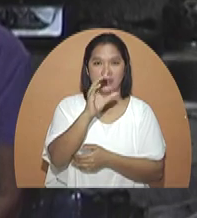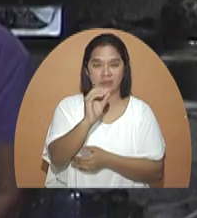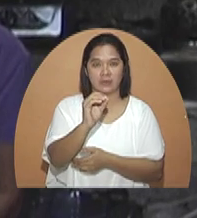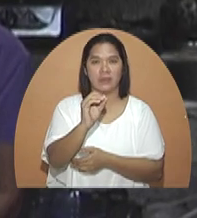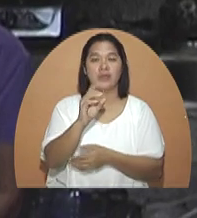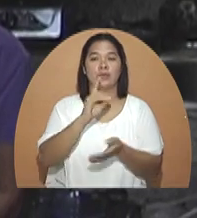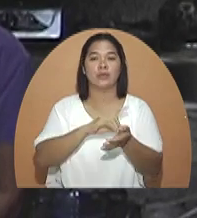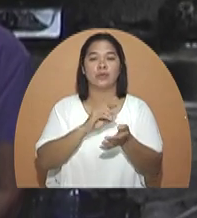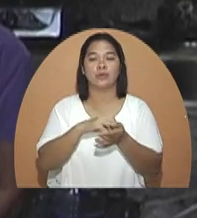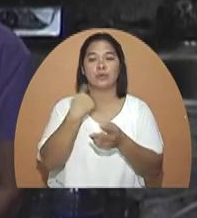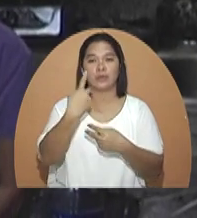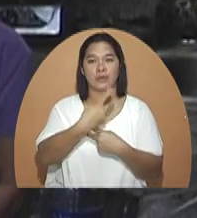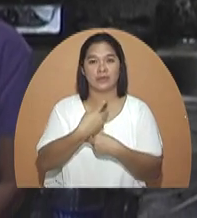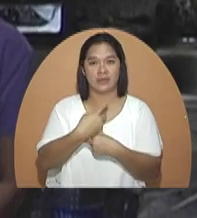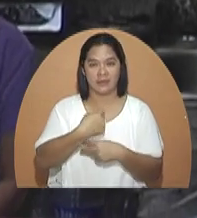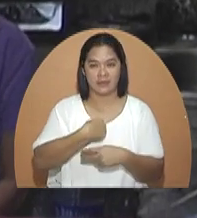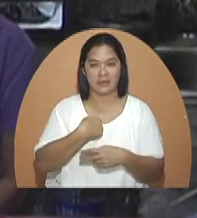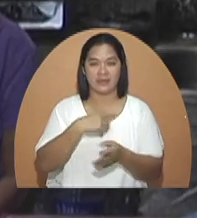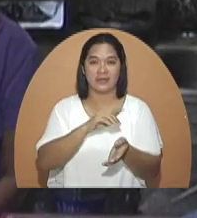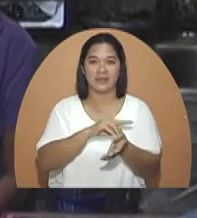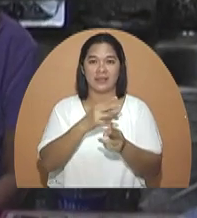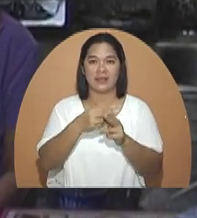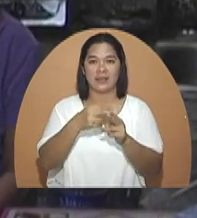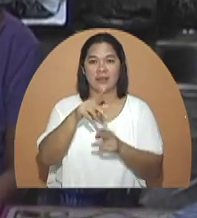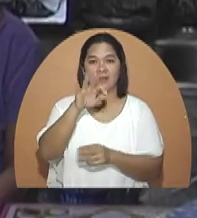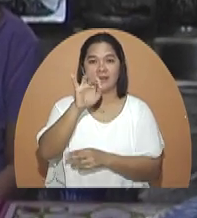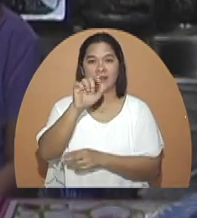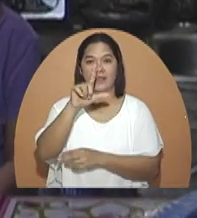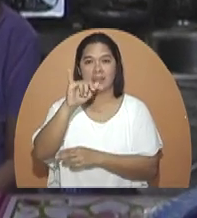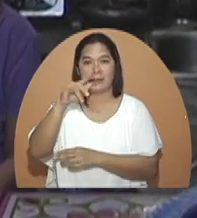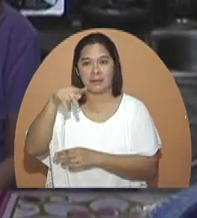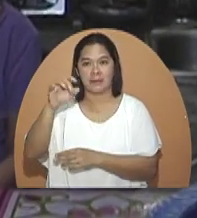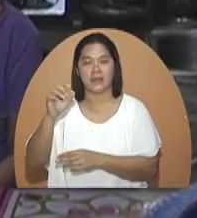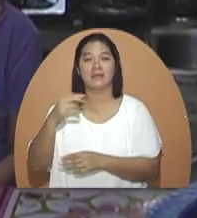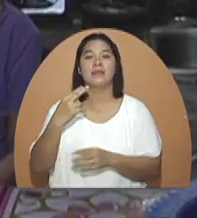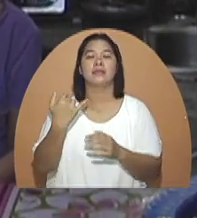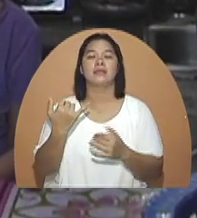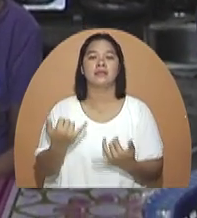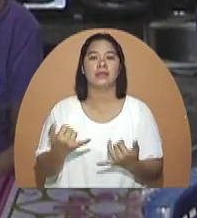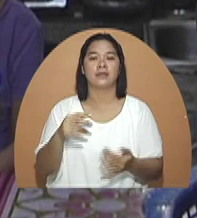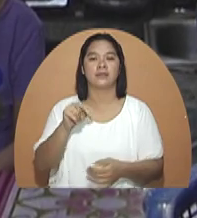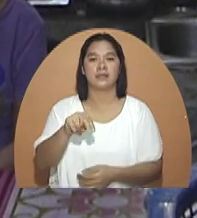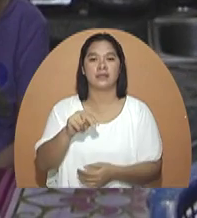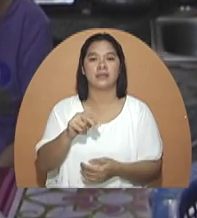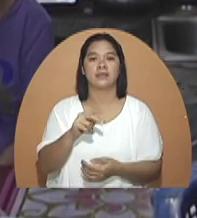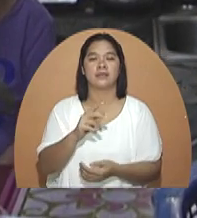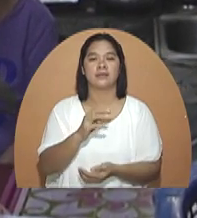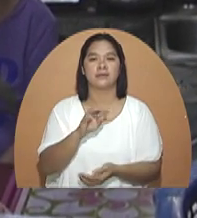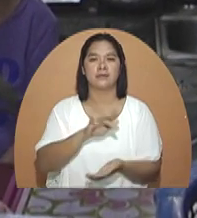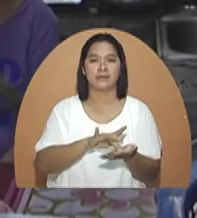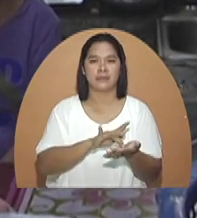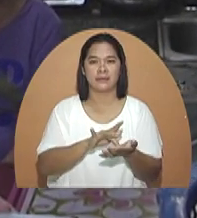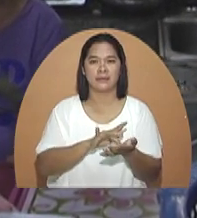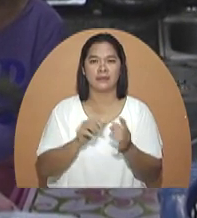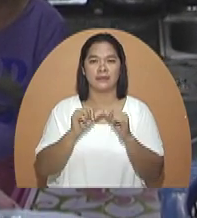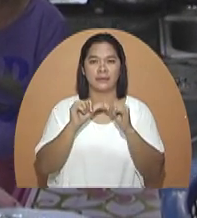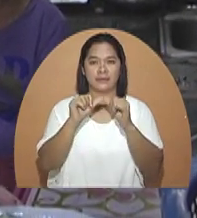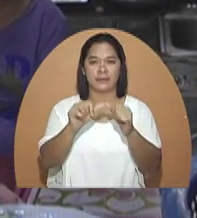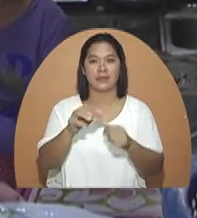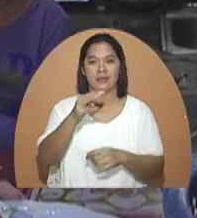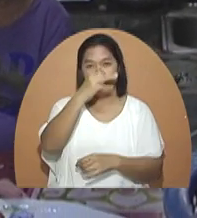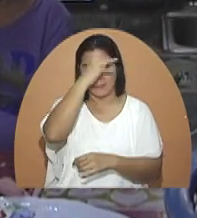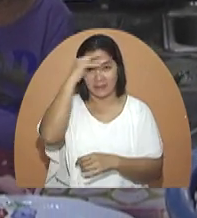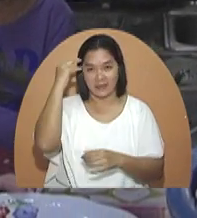yun. Yung doktor nag-alaga sa akin, si Dr. Pilipis. O sa ngayon, kailangan ko yung maintenance kong gamot at saka yung